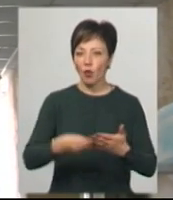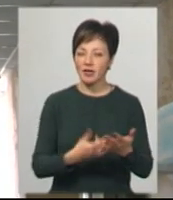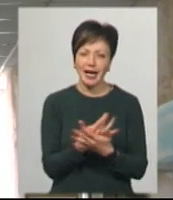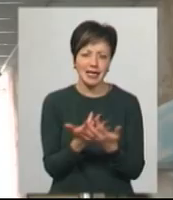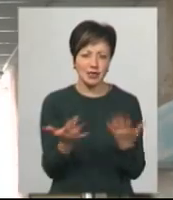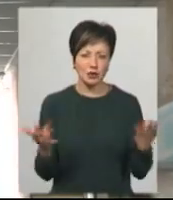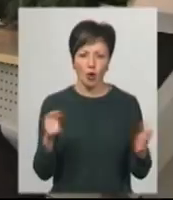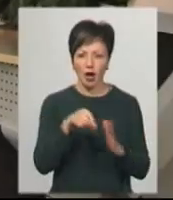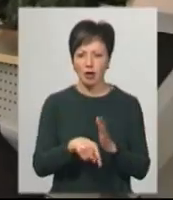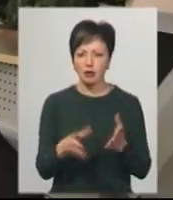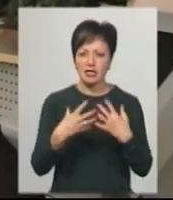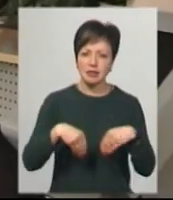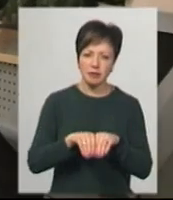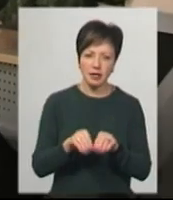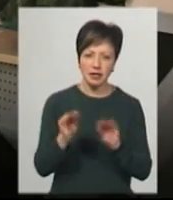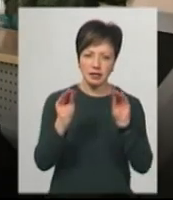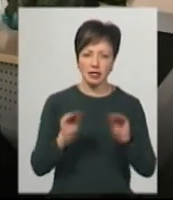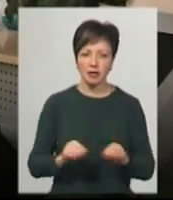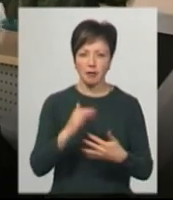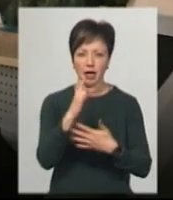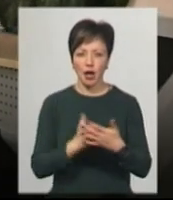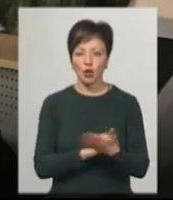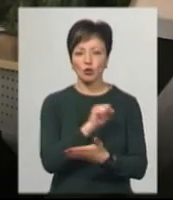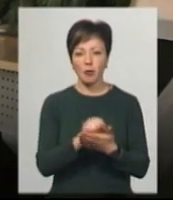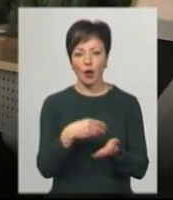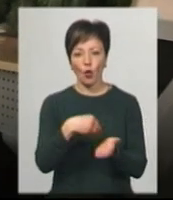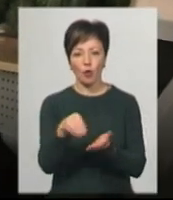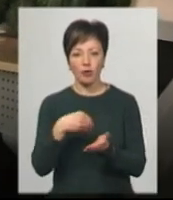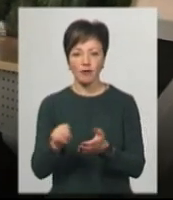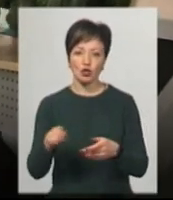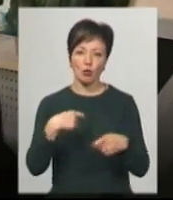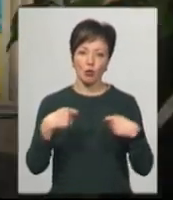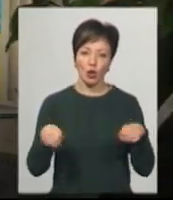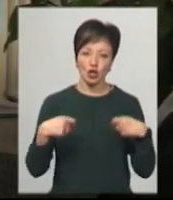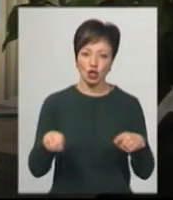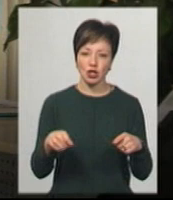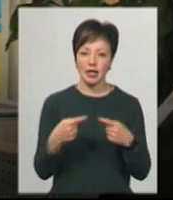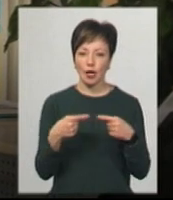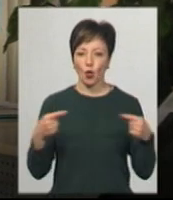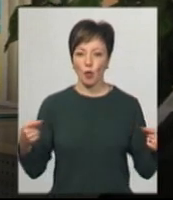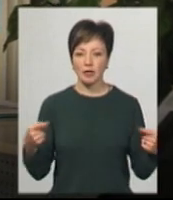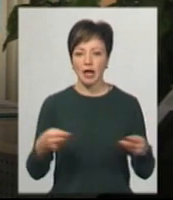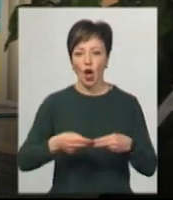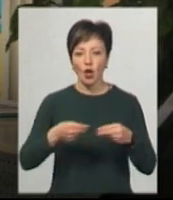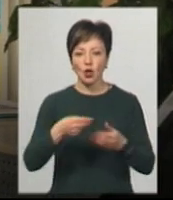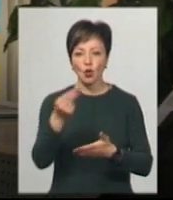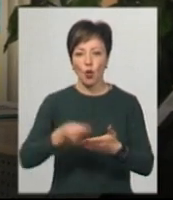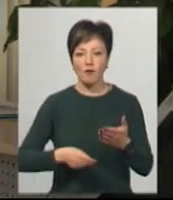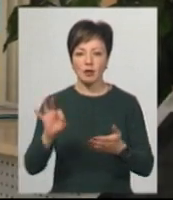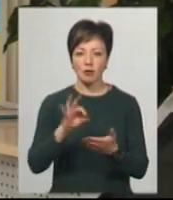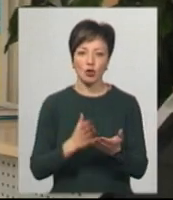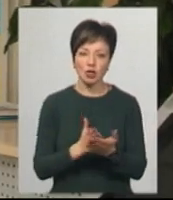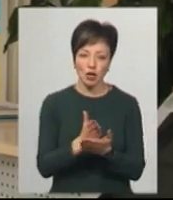характеру про склад сім'ї. Цей перелік документів необхідний при купівлі чи продажу нерухомості. Довідки про стаж